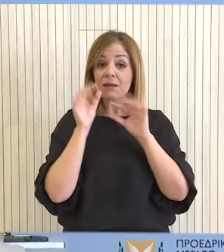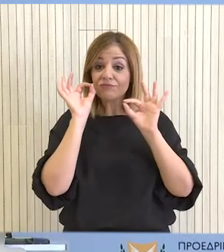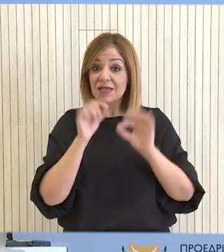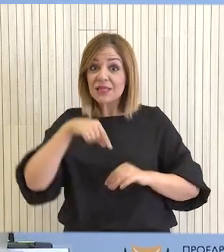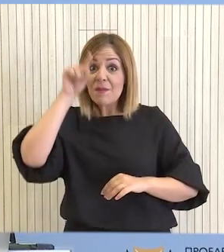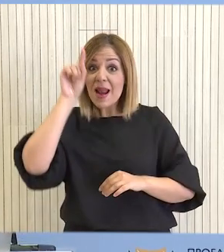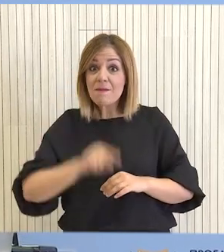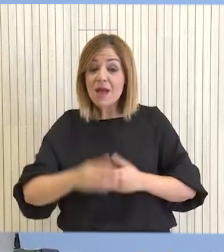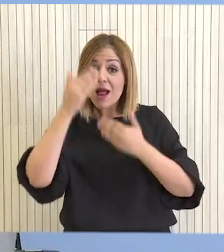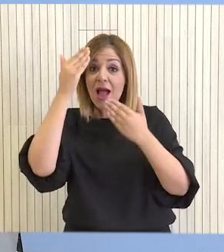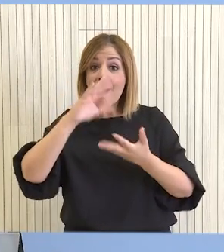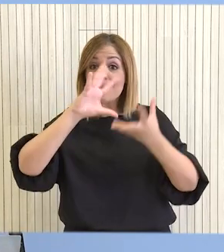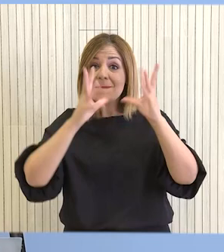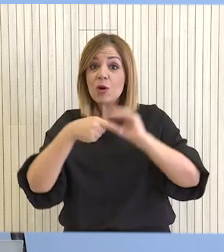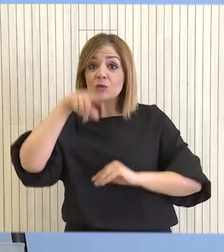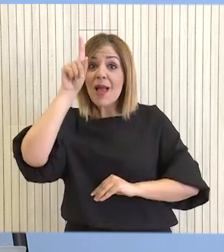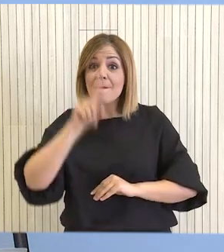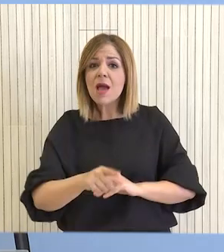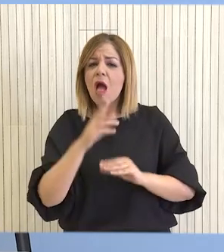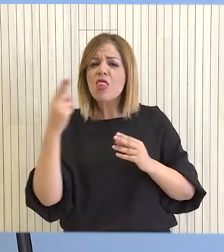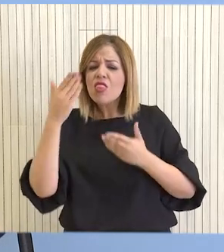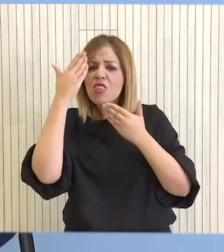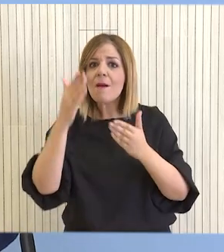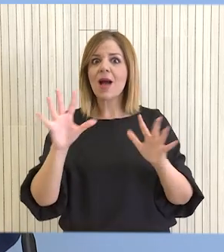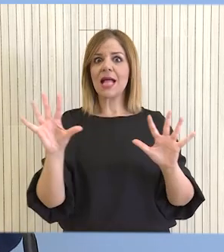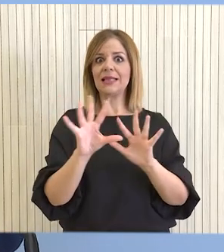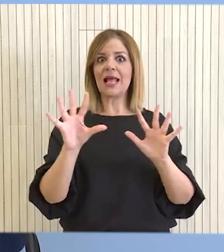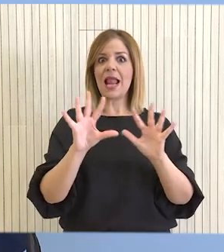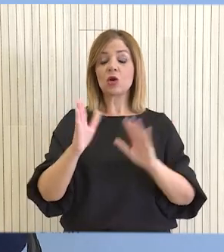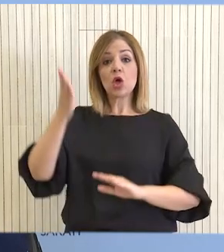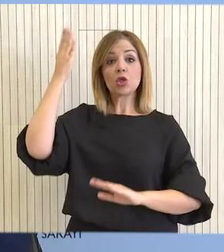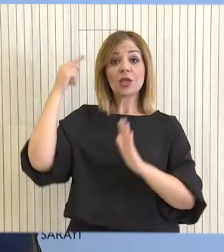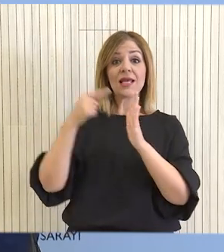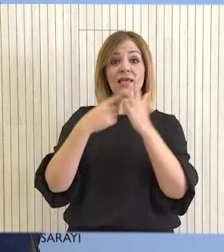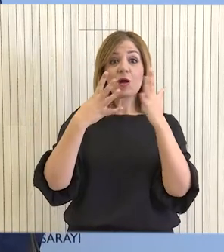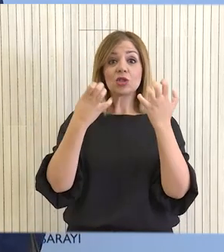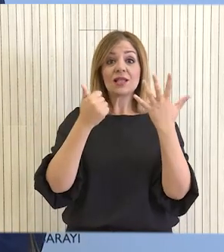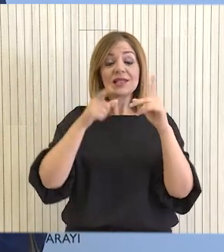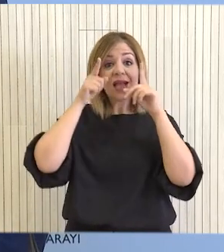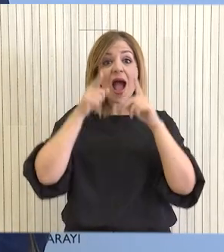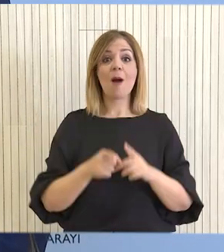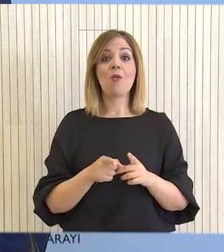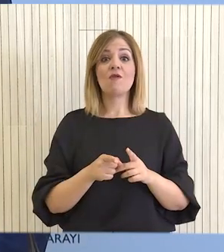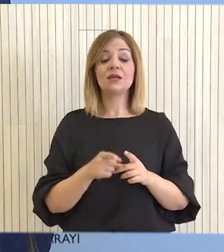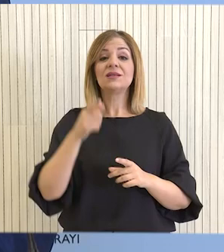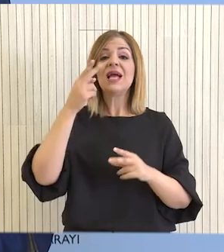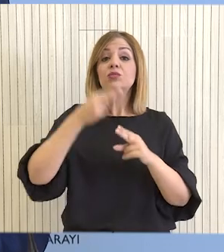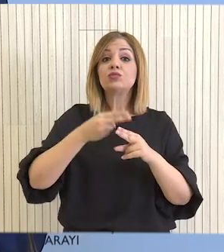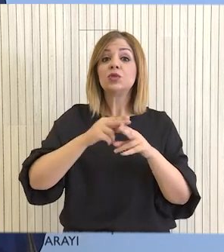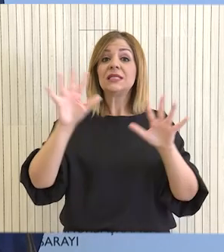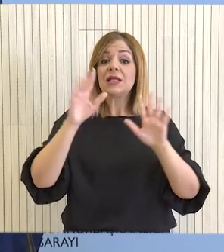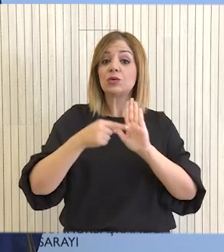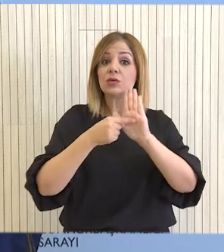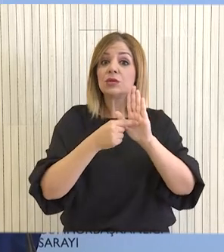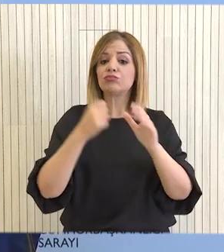ημέρα τηλεόρασης όπως αποφάσισε η Γενική Συνέλευση του Οργανισμού Ινωμένων Εθνών το 1996. Η αυξανόμενη συμμασία της τηλεόρασης και των